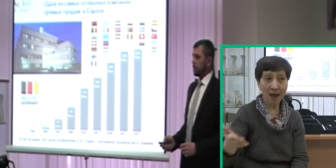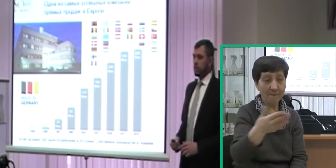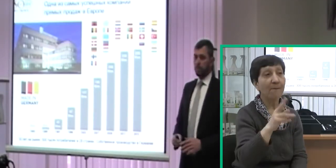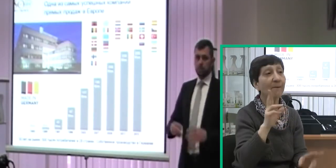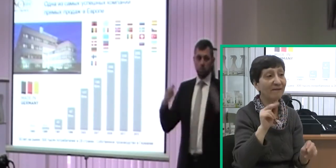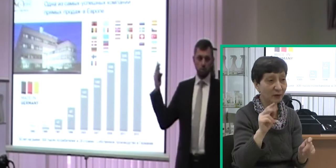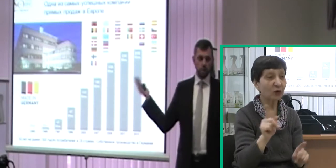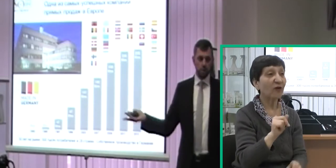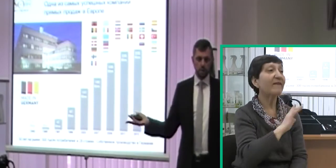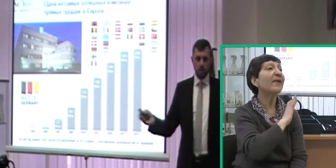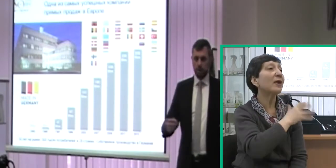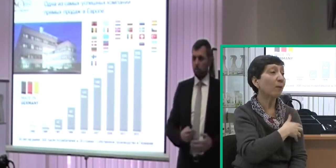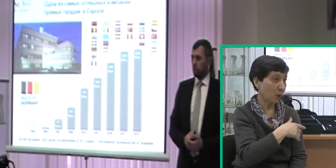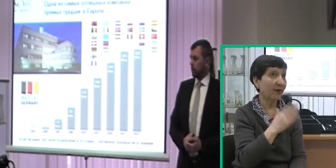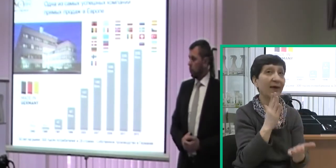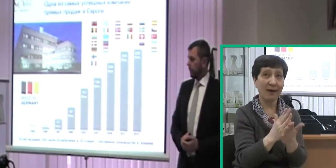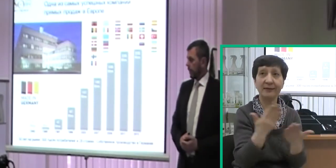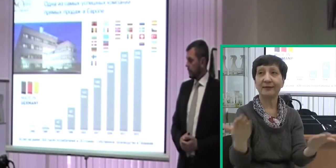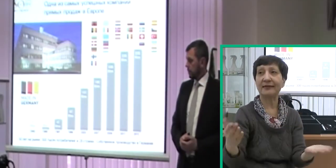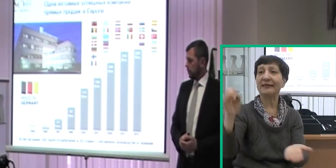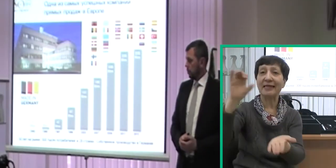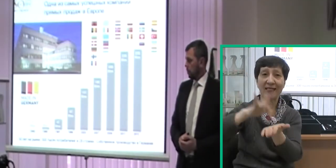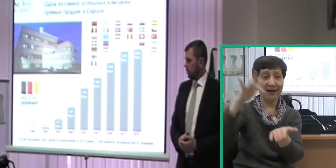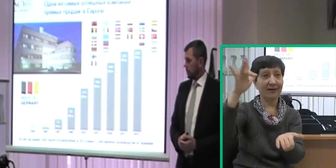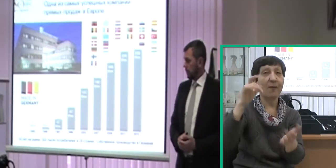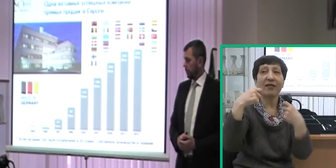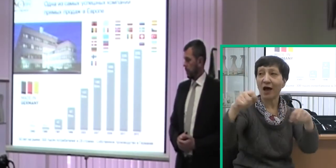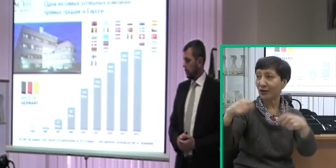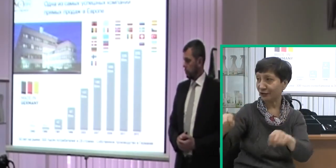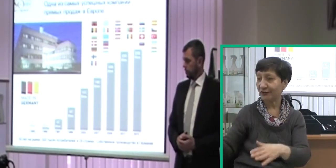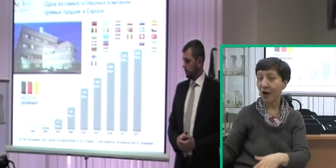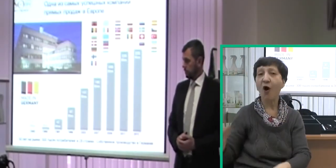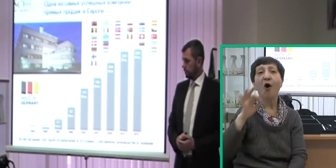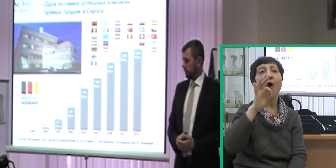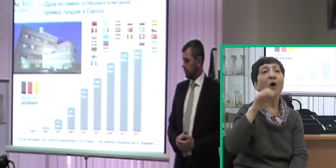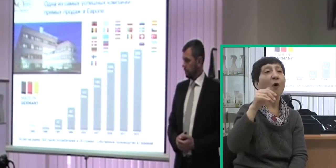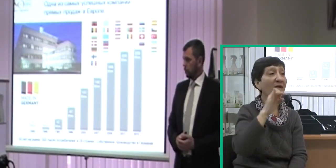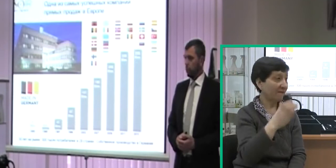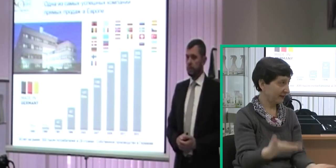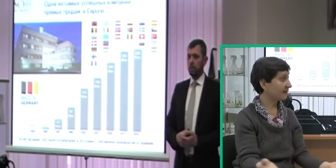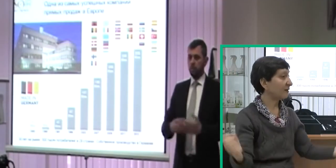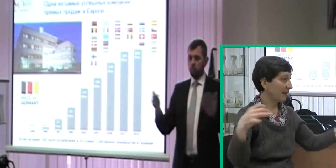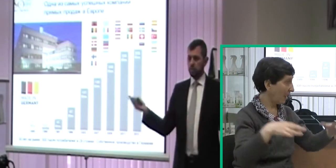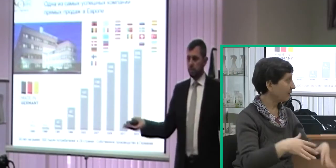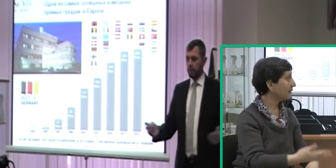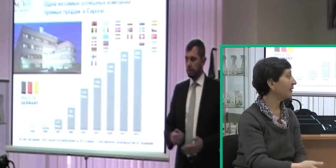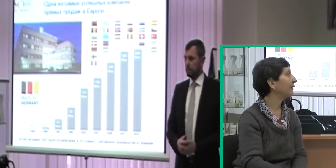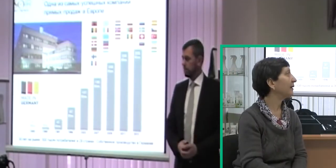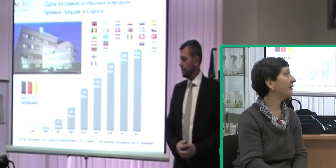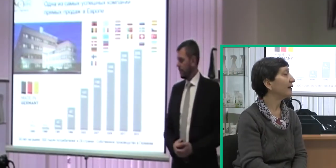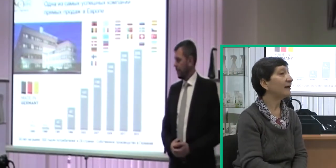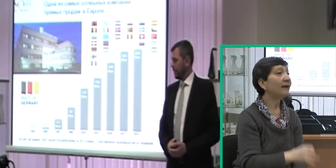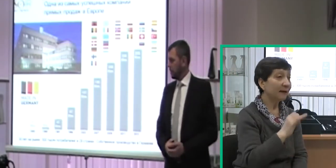И нам всем повезло, что у нас есть в Санкт-Петербурге такой прекрасный центр продаж. Офис, где мы можем